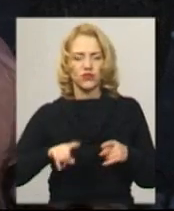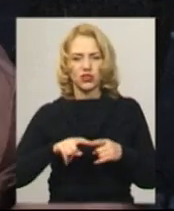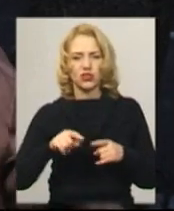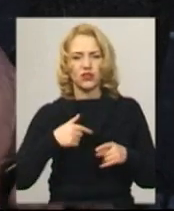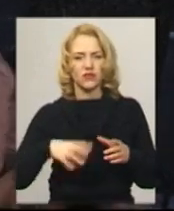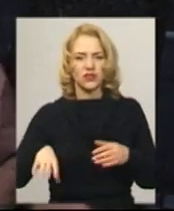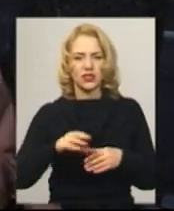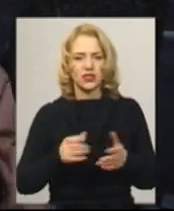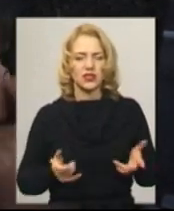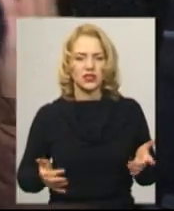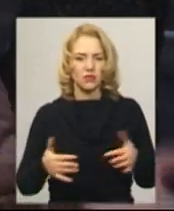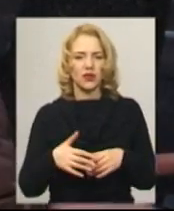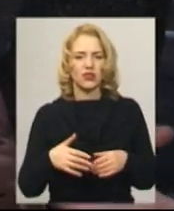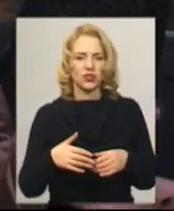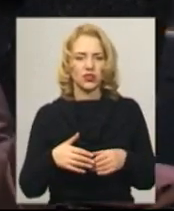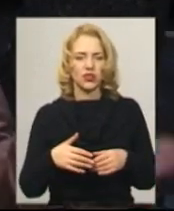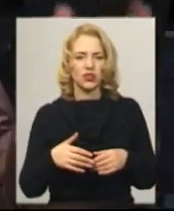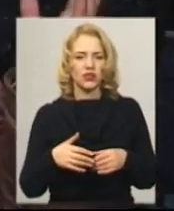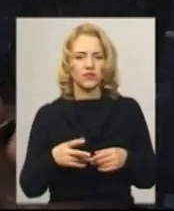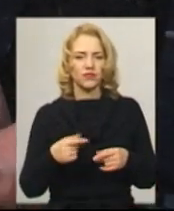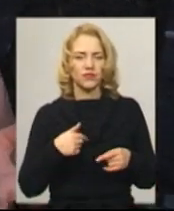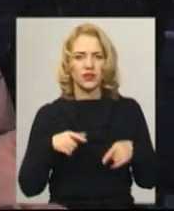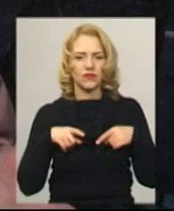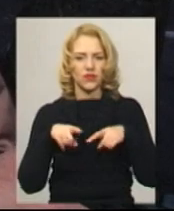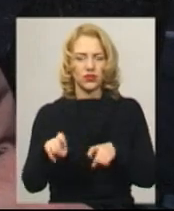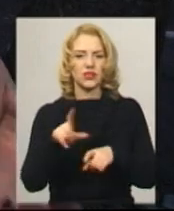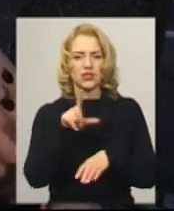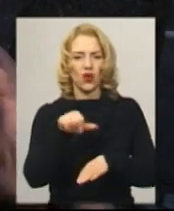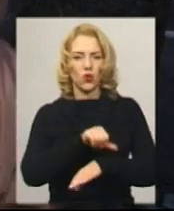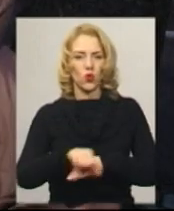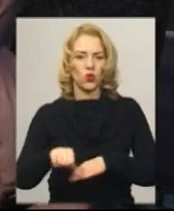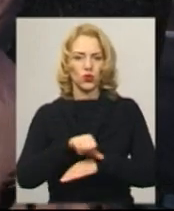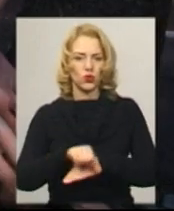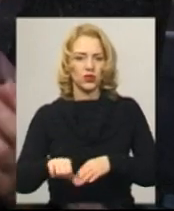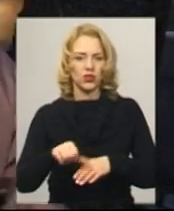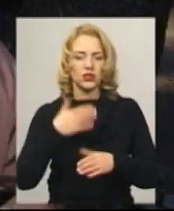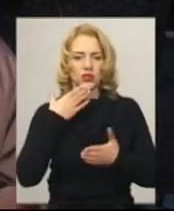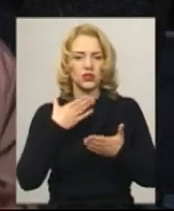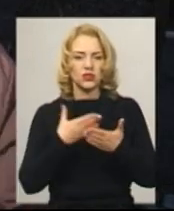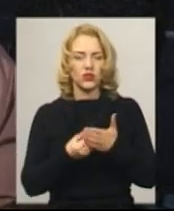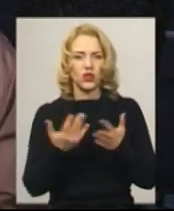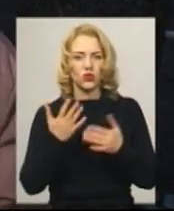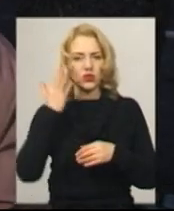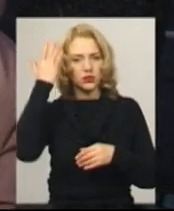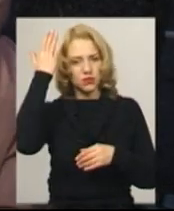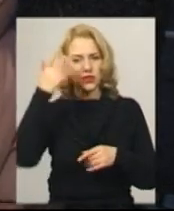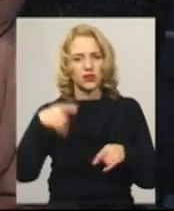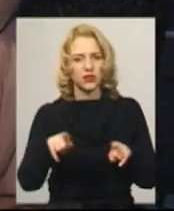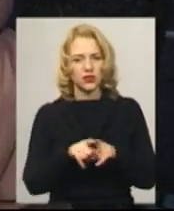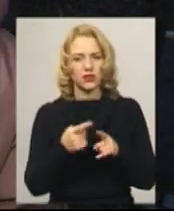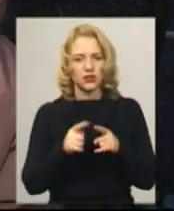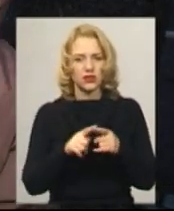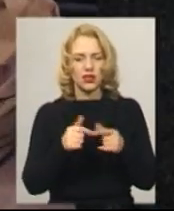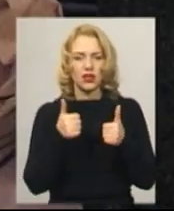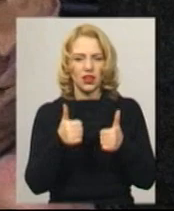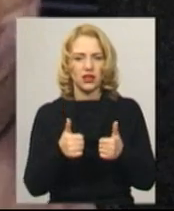зібравши останні сили кошти, рванути за кордон, за своєю якоюсь мрією маленькою, це класно,